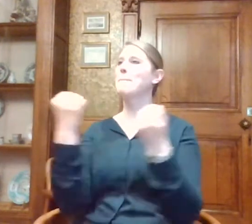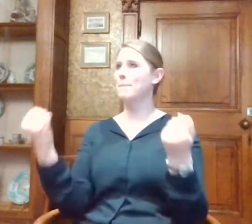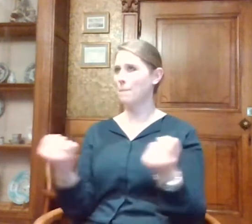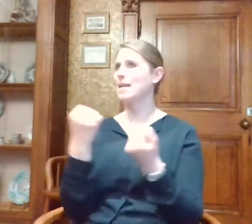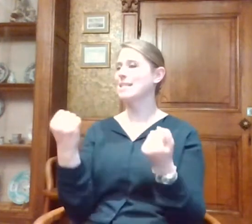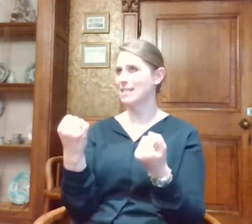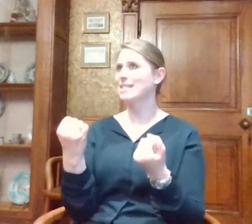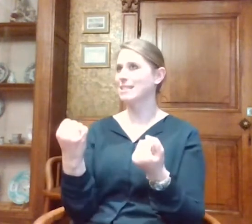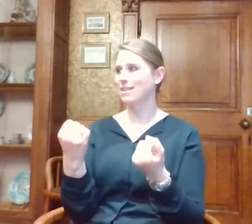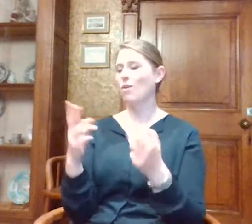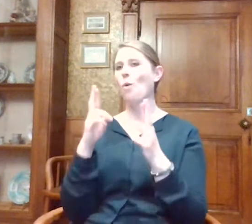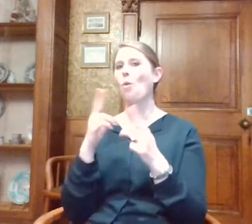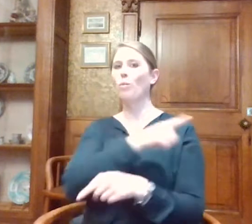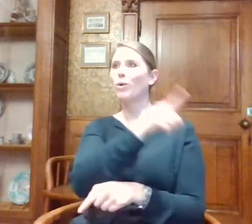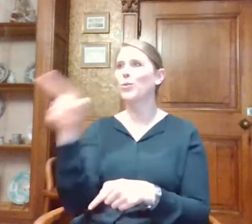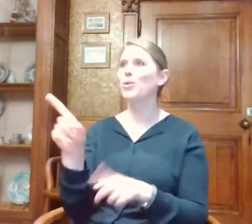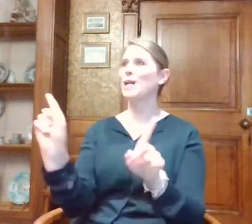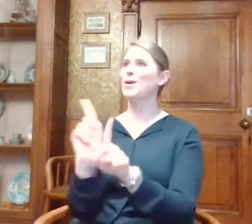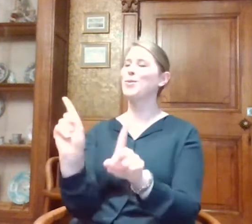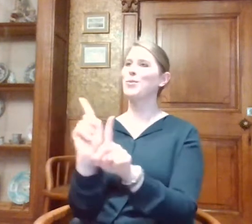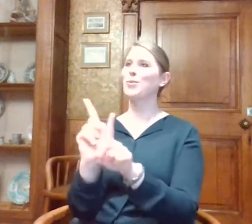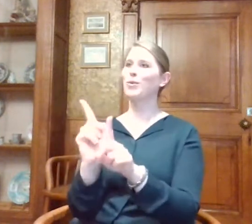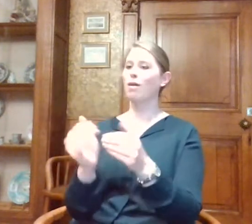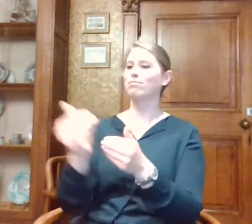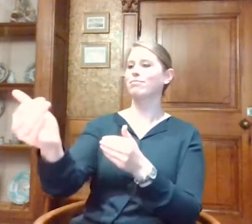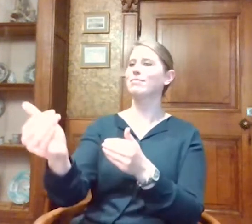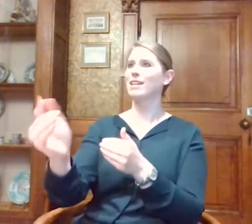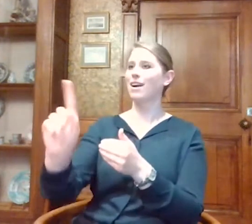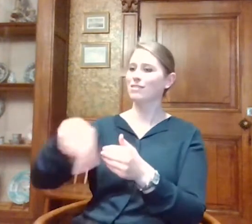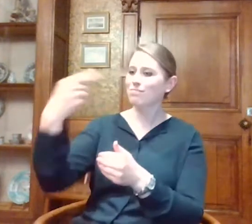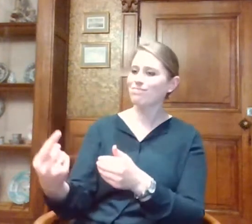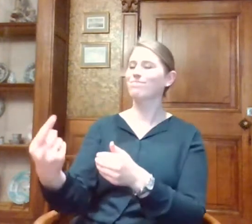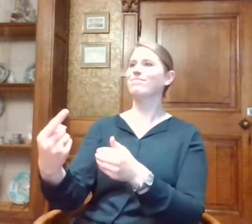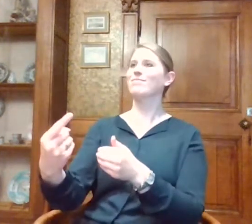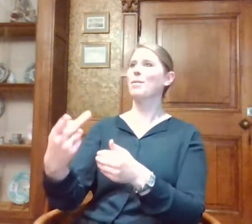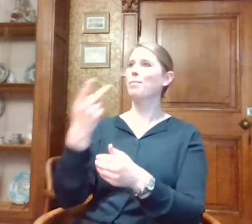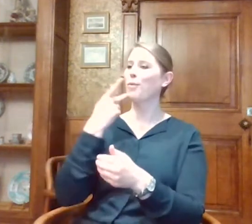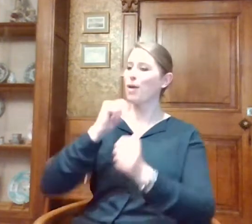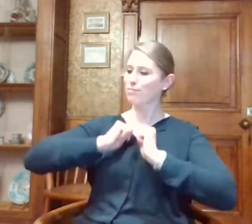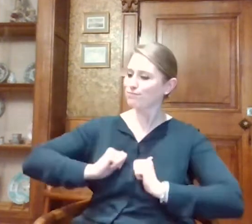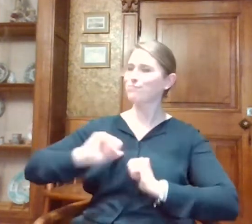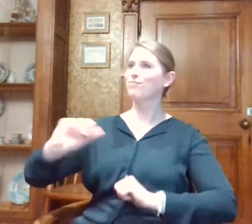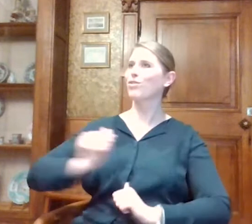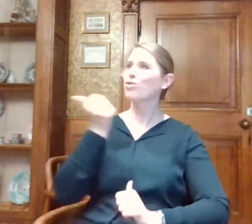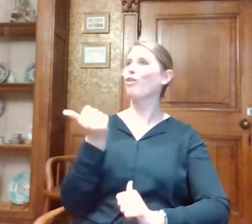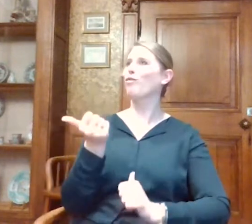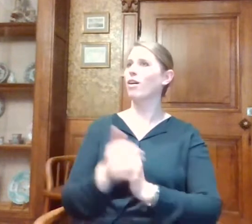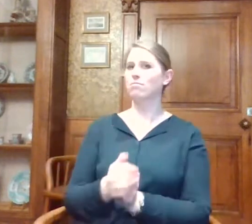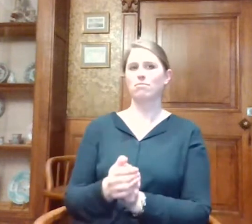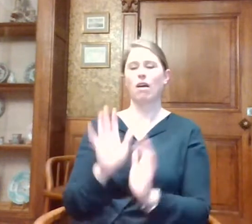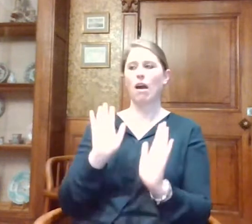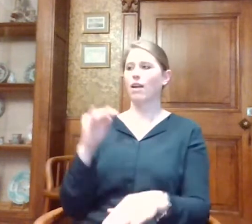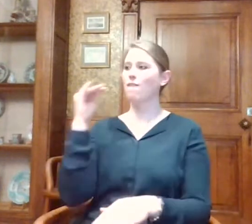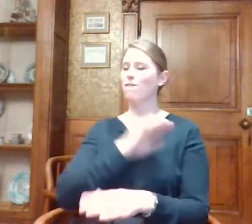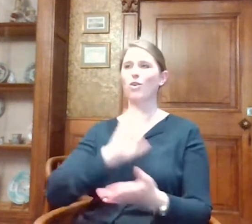van daar gewoon binnenkort ook gewoon de stap te zetten. En eigenlijk is dat op 1, 2,